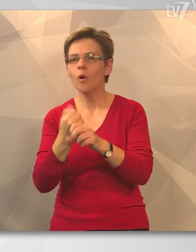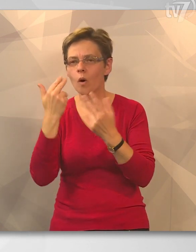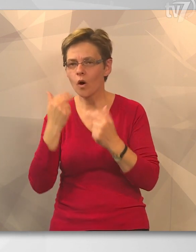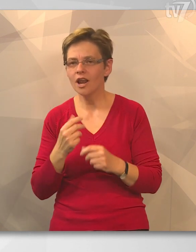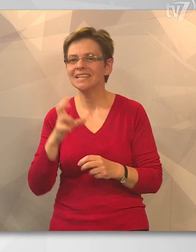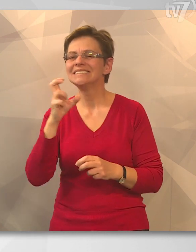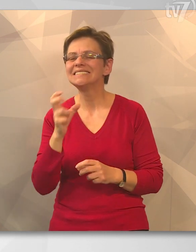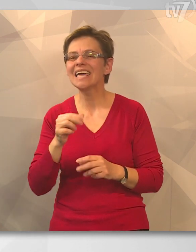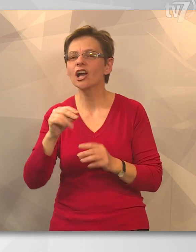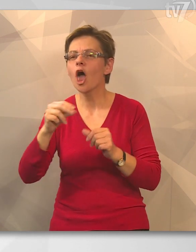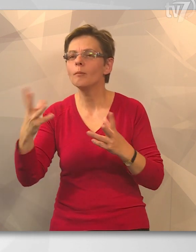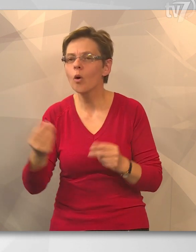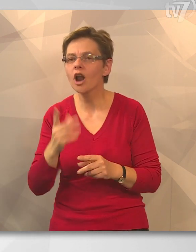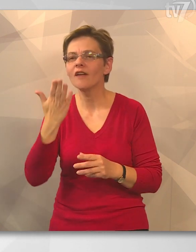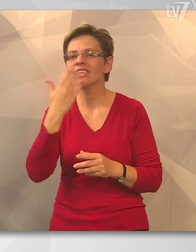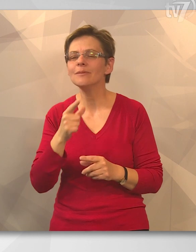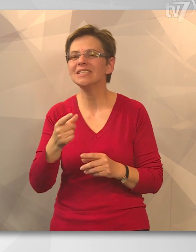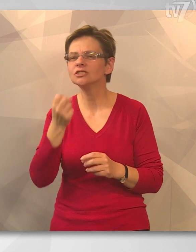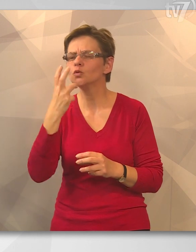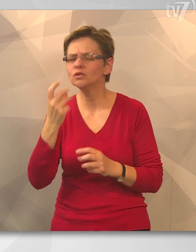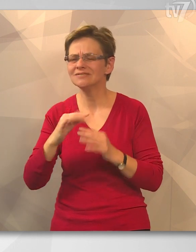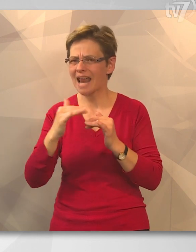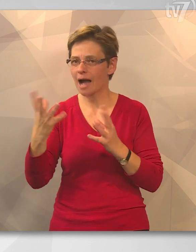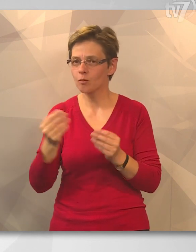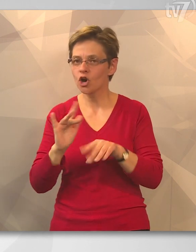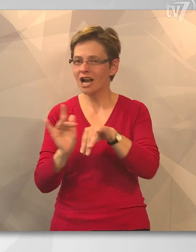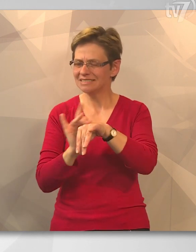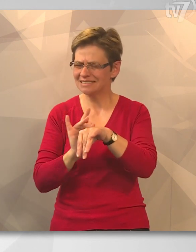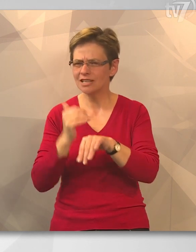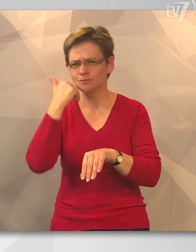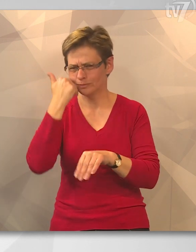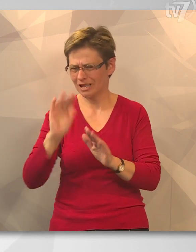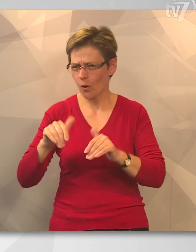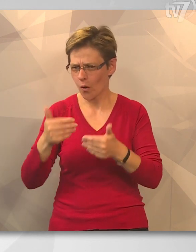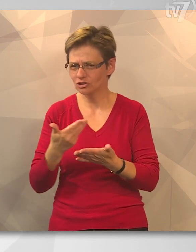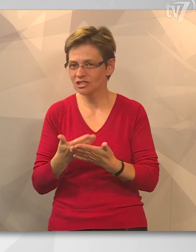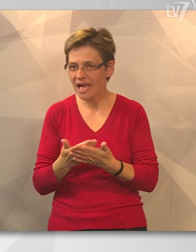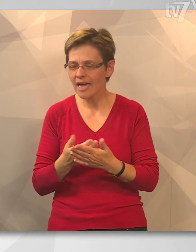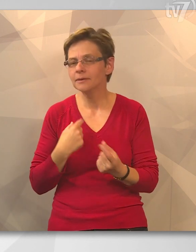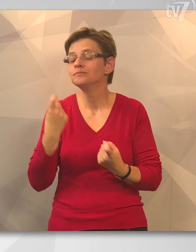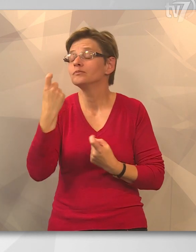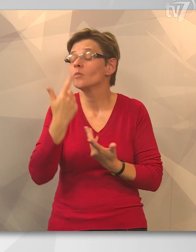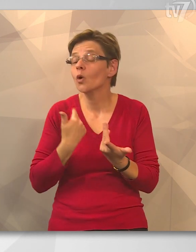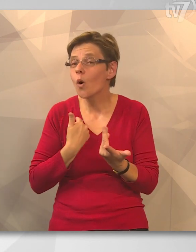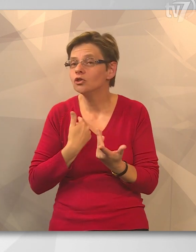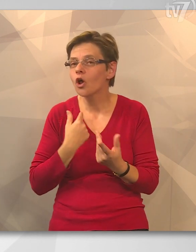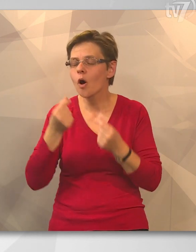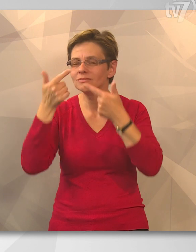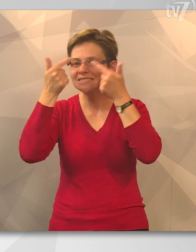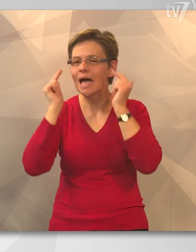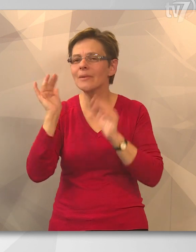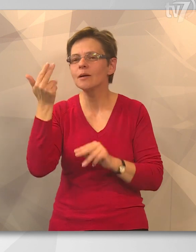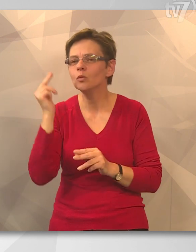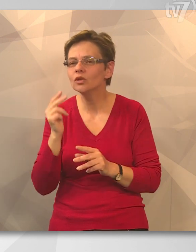sminket. A céklaporral fogjuk beszínezni, vagy a hibiszkuszporral fogjuk beszínezni a pirosító alapanyagát. Gondolom a